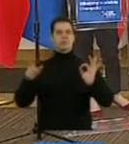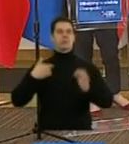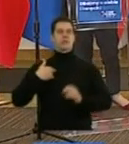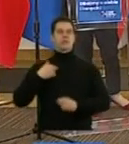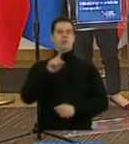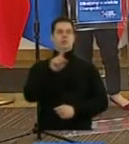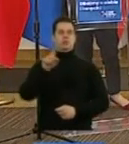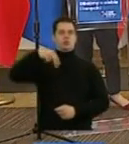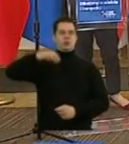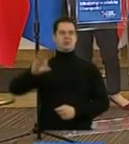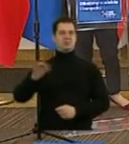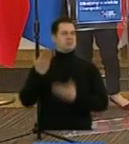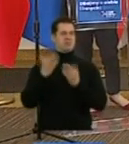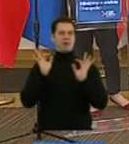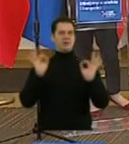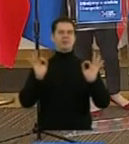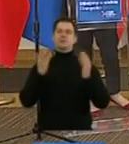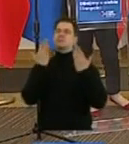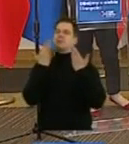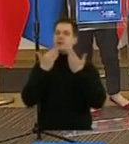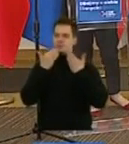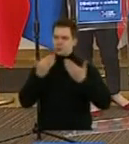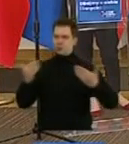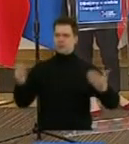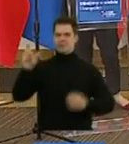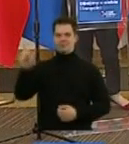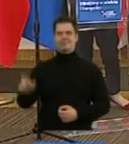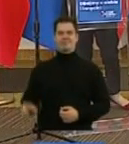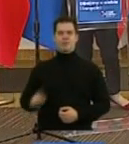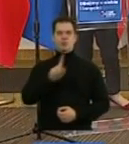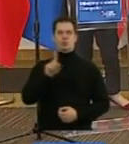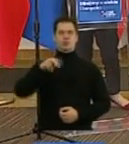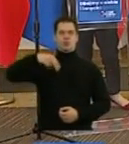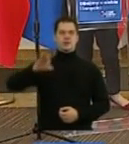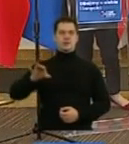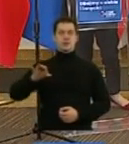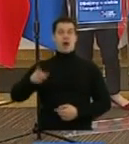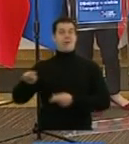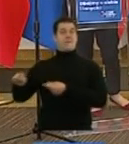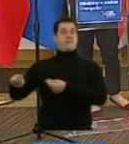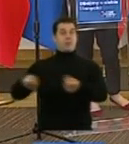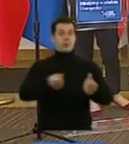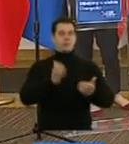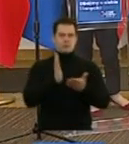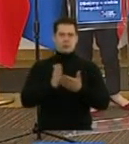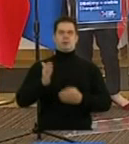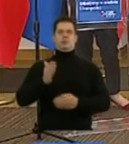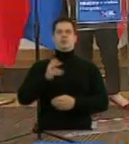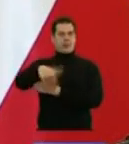Zakład Ubezpieczeń Społecznych, za co pięknie jeszcze raz dziękuję, wypłacana już 13.